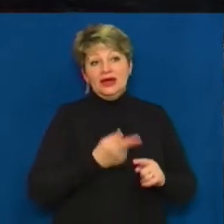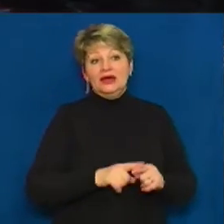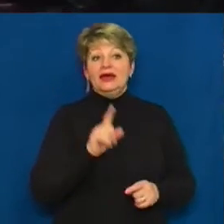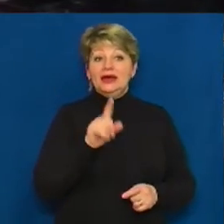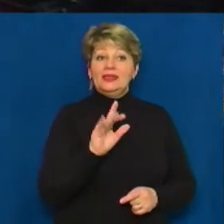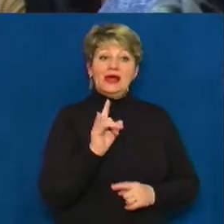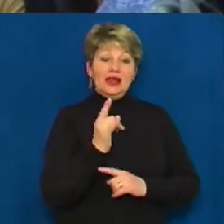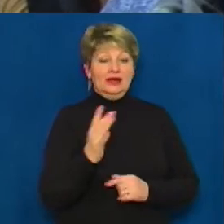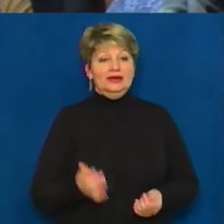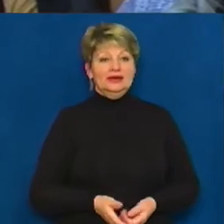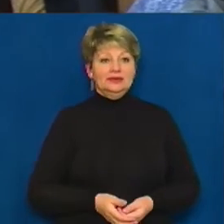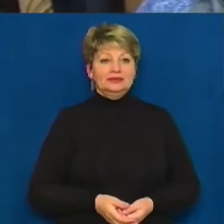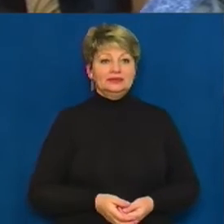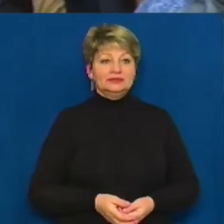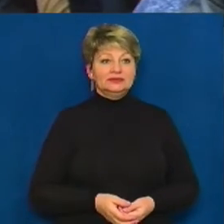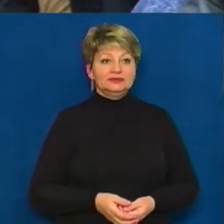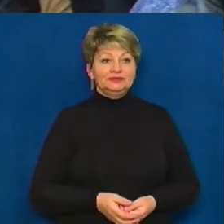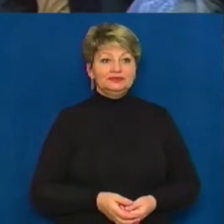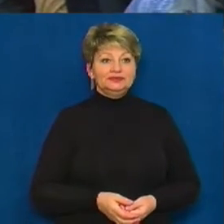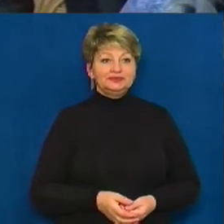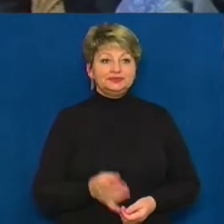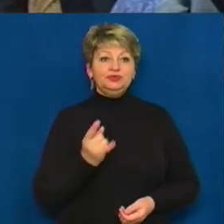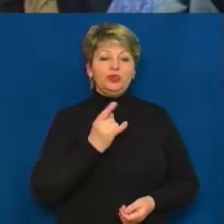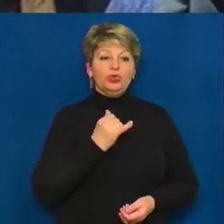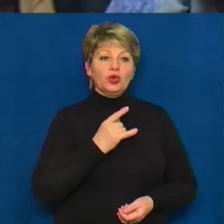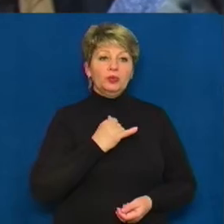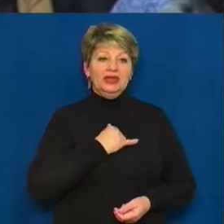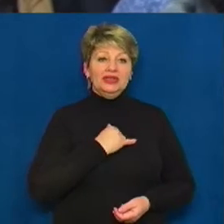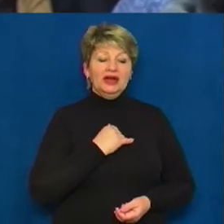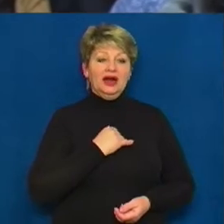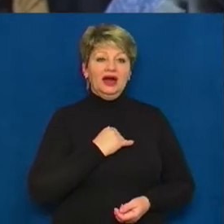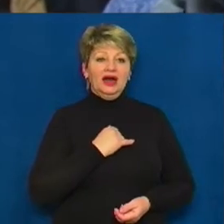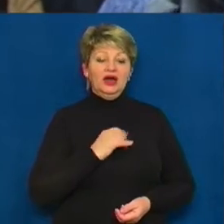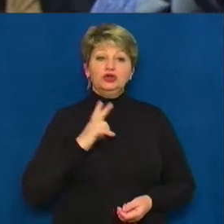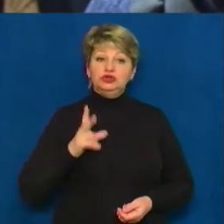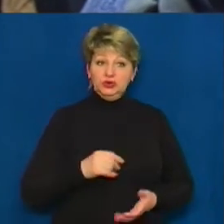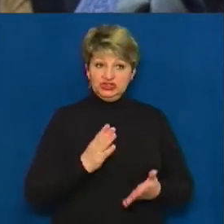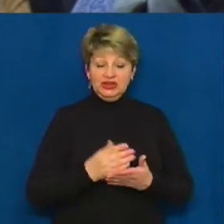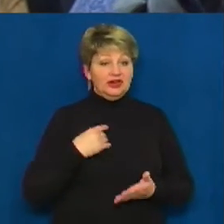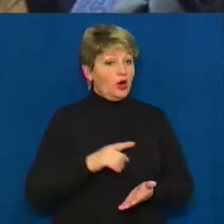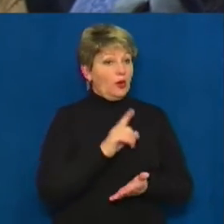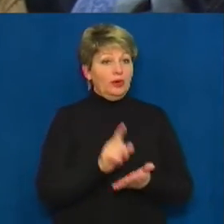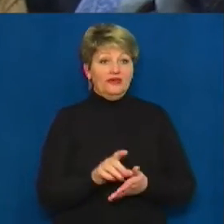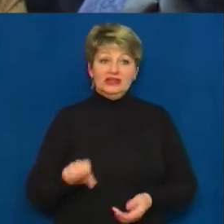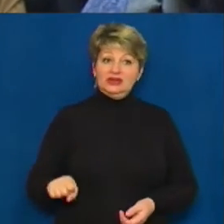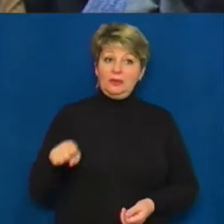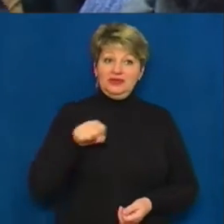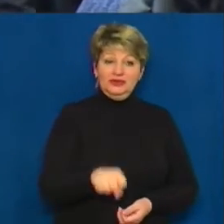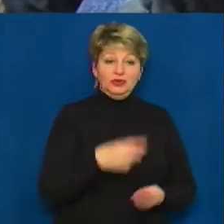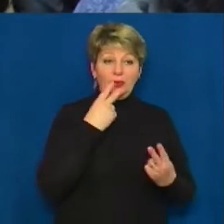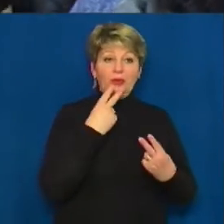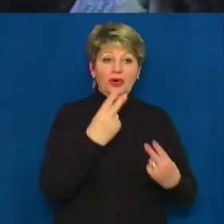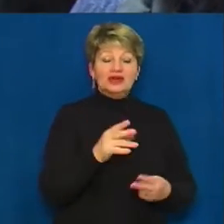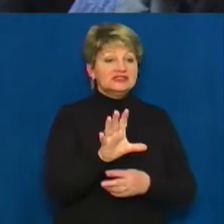ця лялька. У мене дозволя є, і я обов'язково її приведу на цю виставку. Я вже сфотографувала, але це